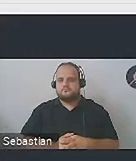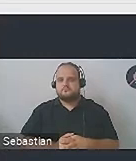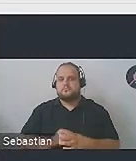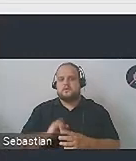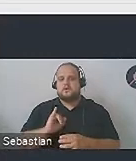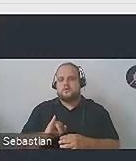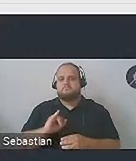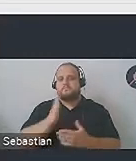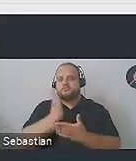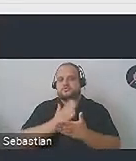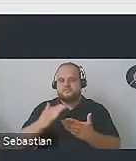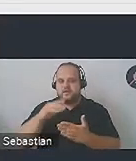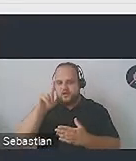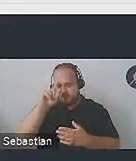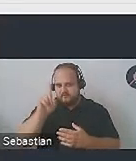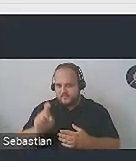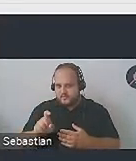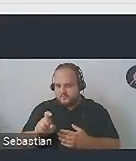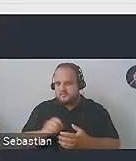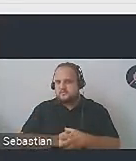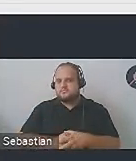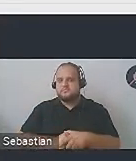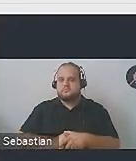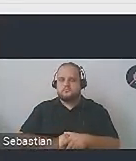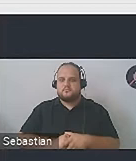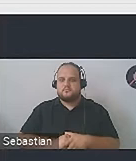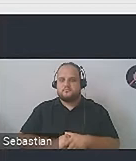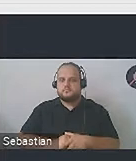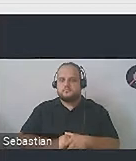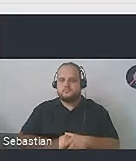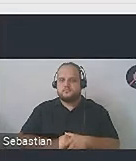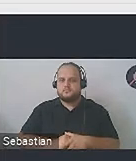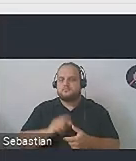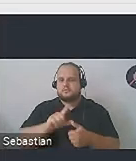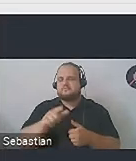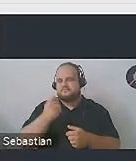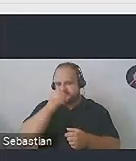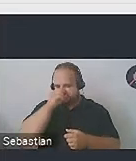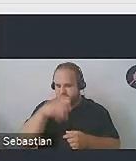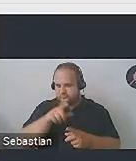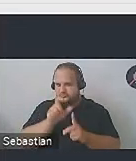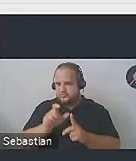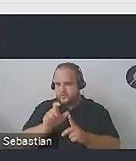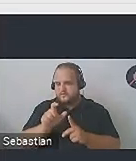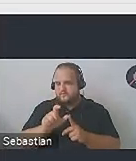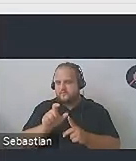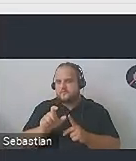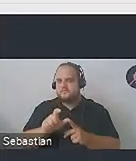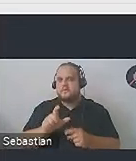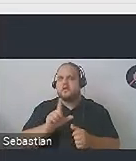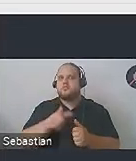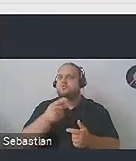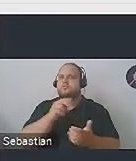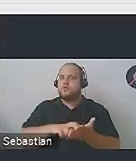koniec pojęcie tak zwanych częściowych analfabetów, które brzmi wyjątkowo brzydko, ale odnosi się wcale nie do osób,